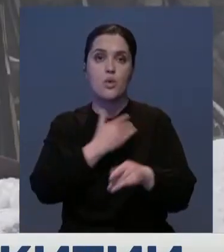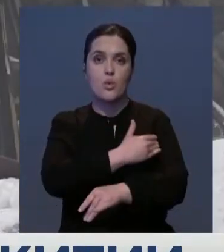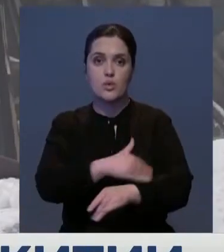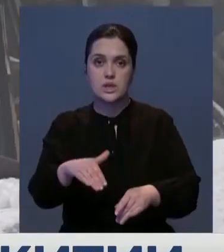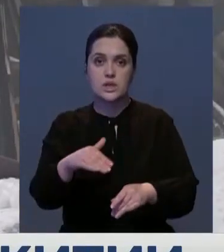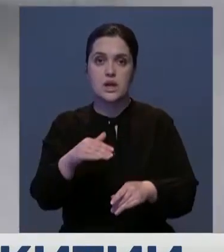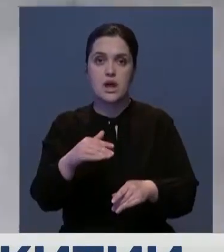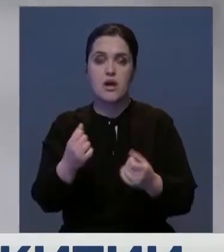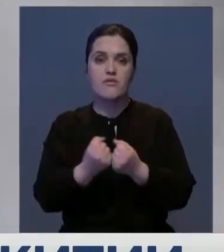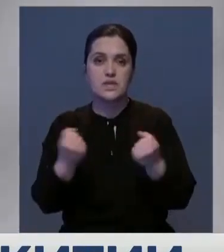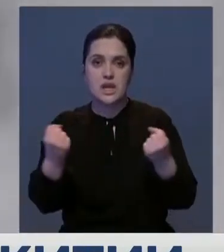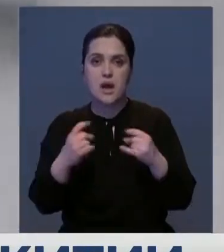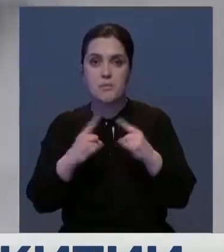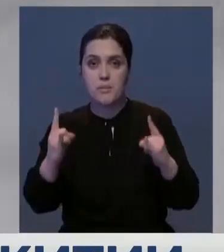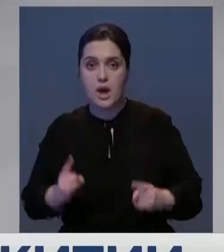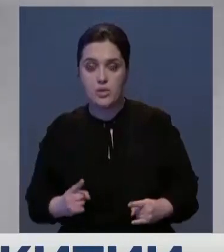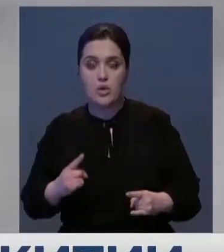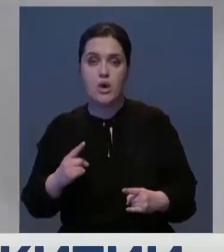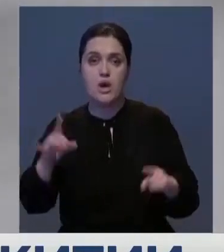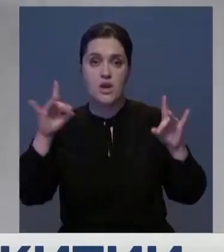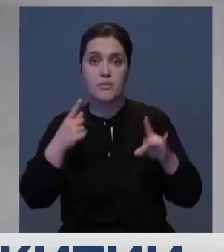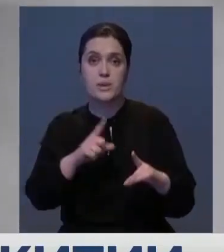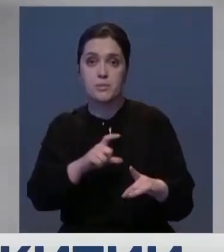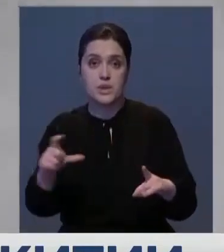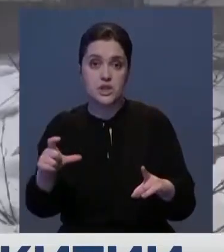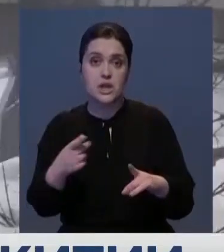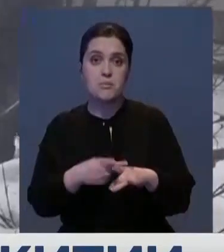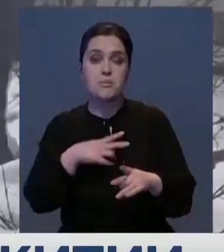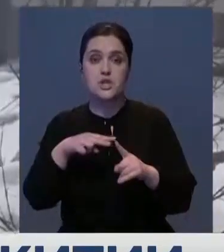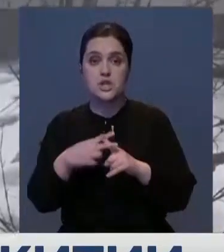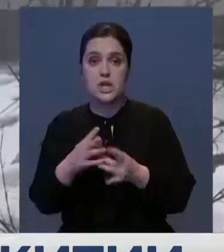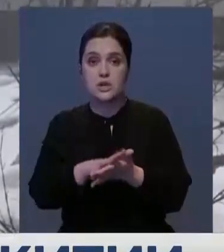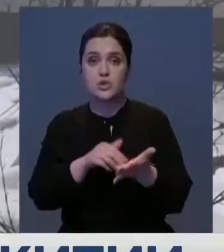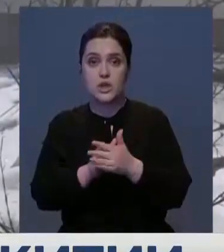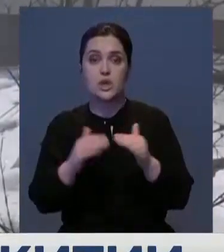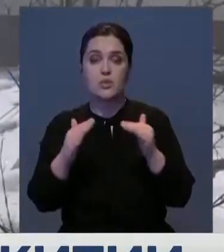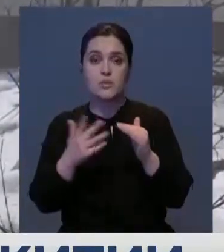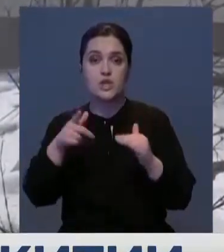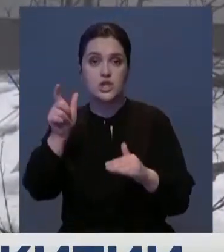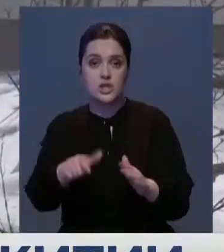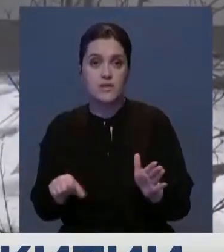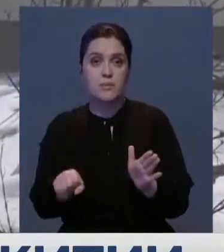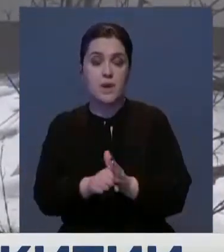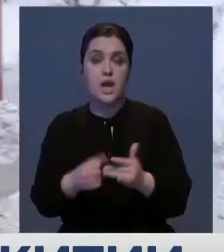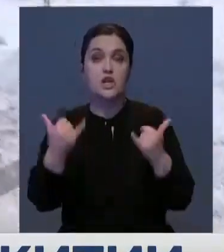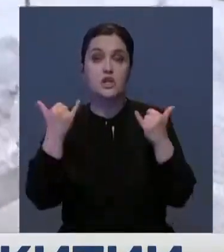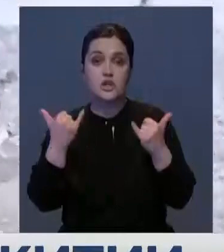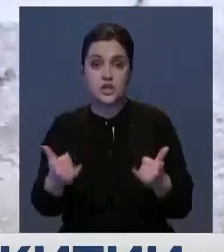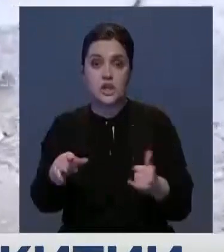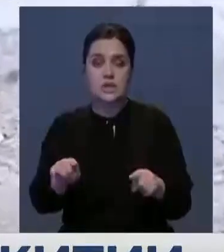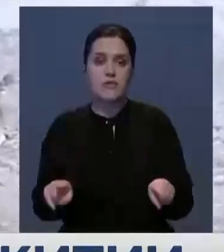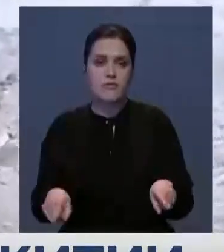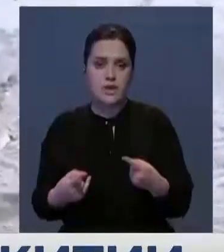взорвался газовый баллон в кафе на первом этаже. В результате произошло частичное разрушение дома. Три человека погибли.